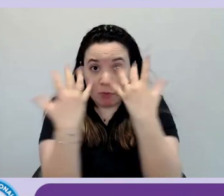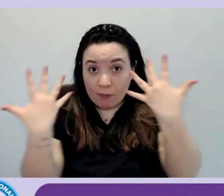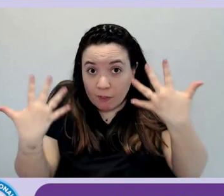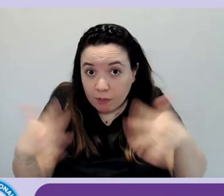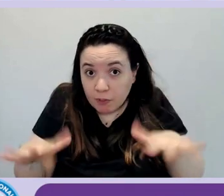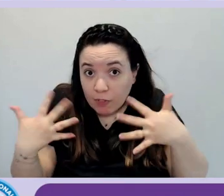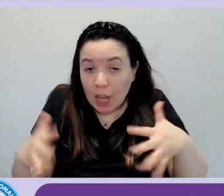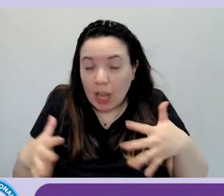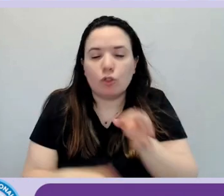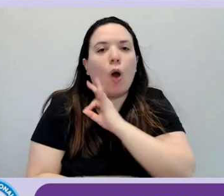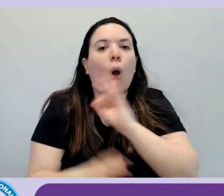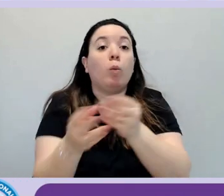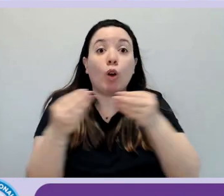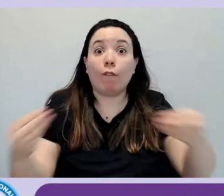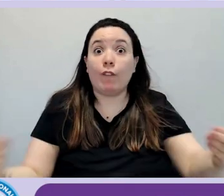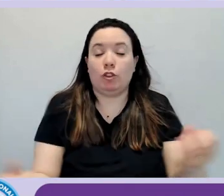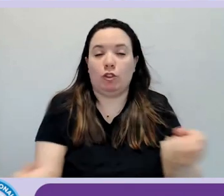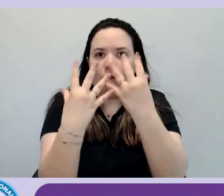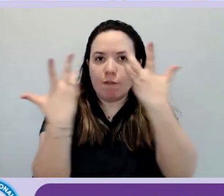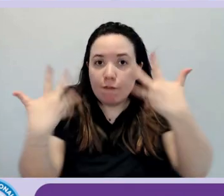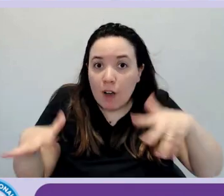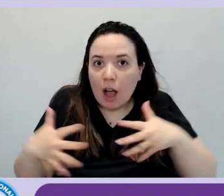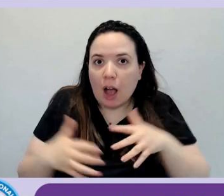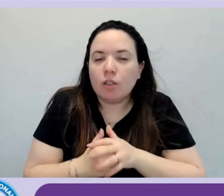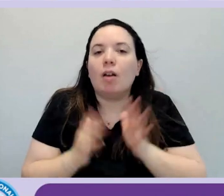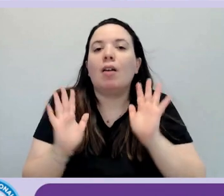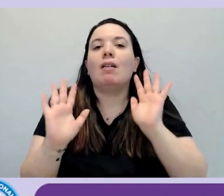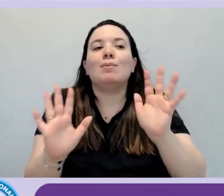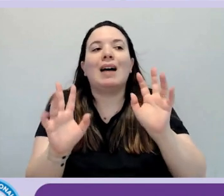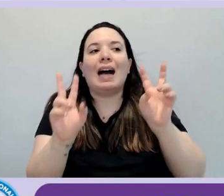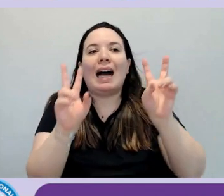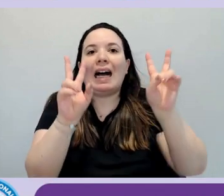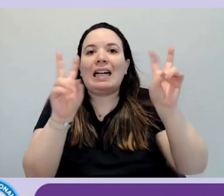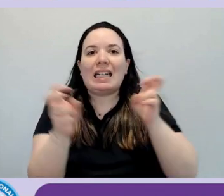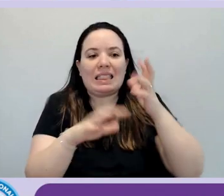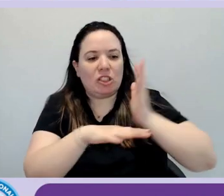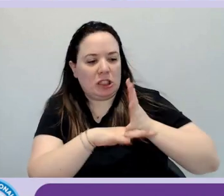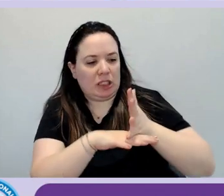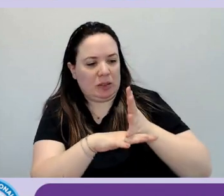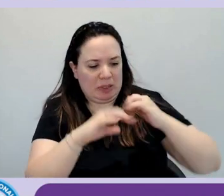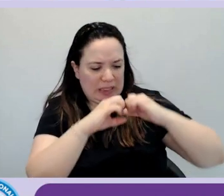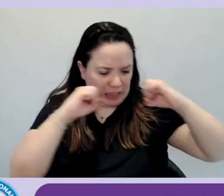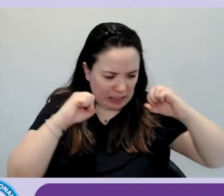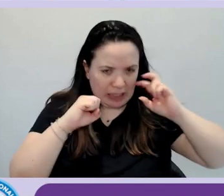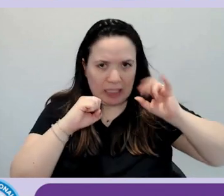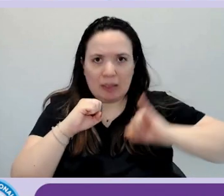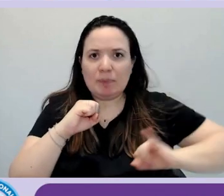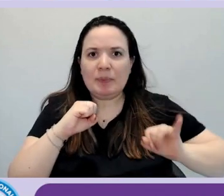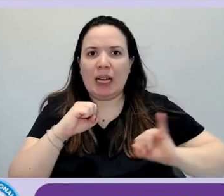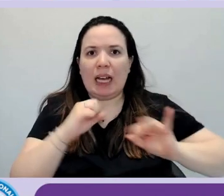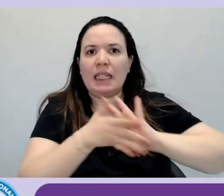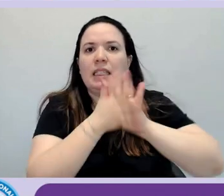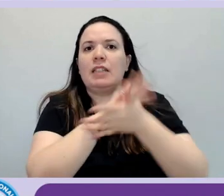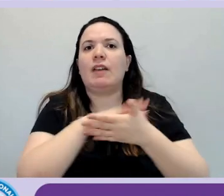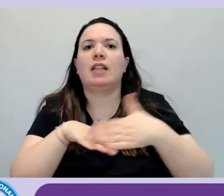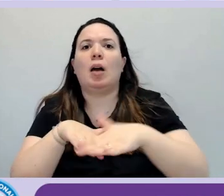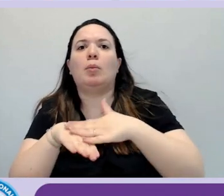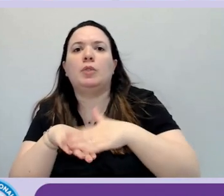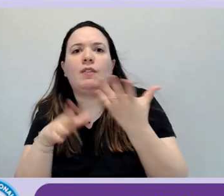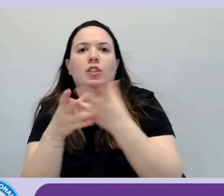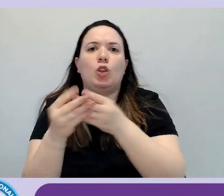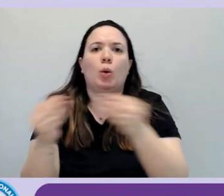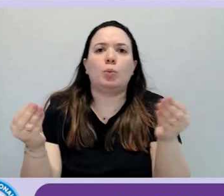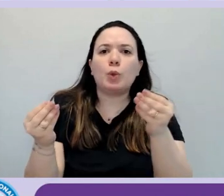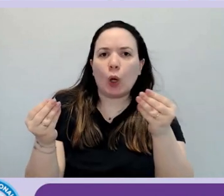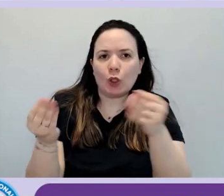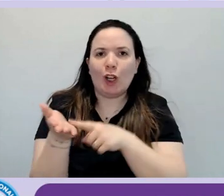senza l'inserimento di queste tematiche si trovano a produrre informazioni e servizi dove poi dall'altra parte la figura del